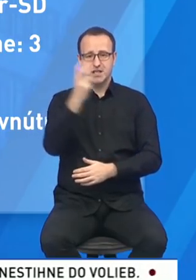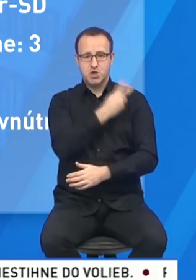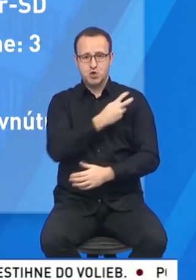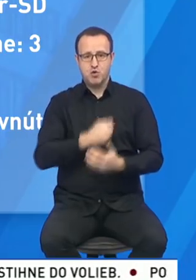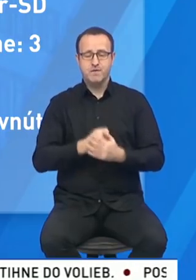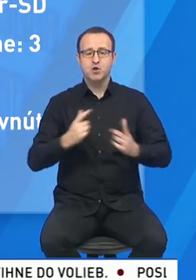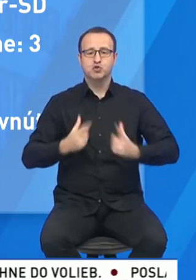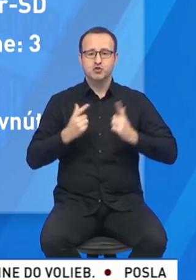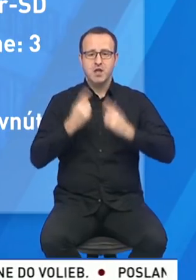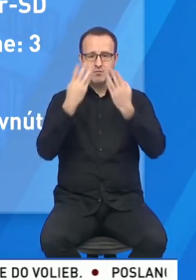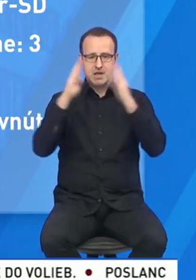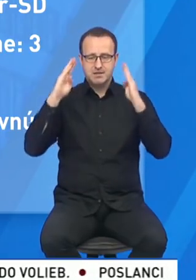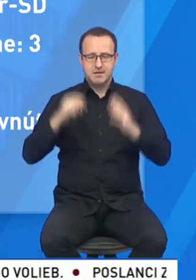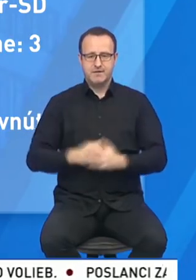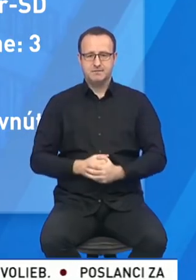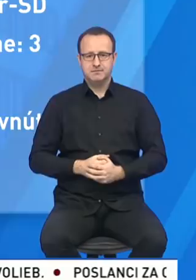a žije v Bratislave.